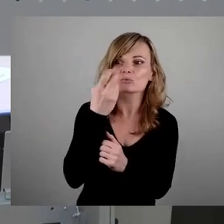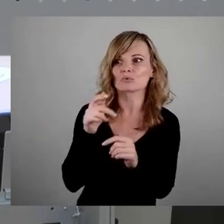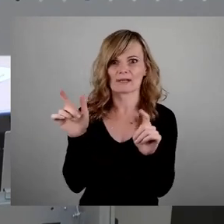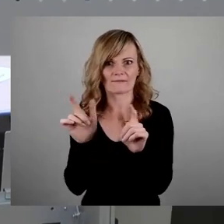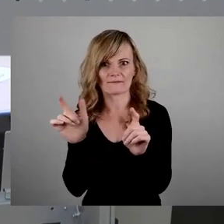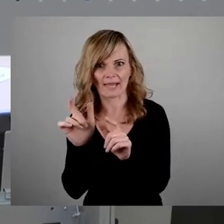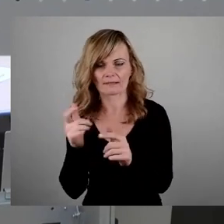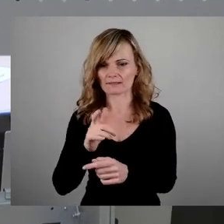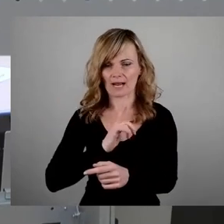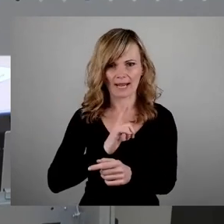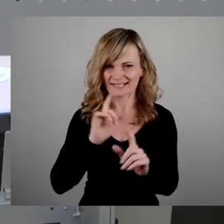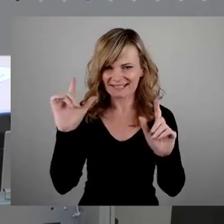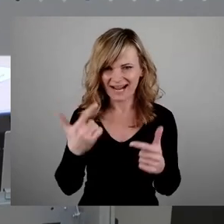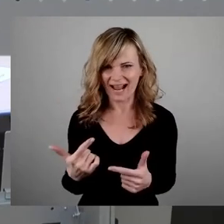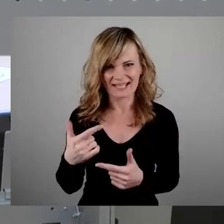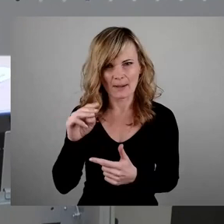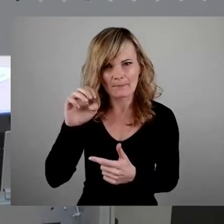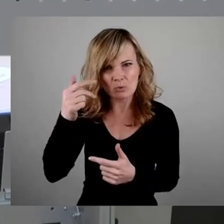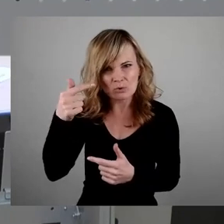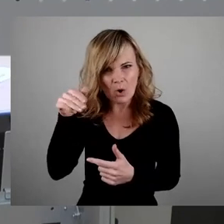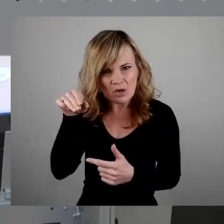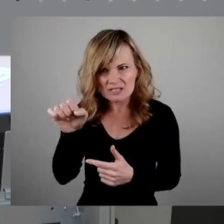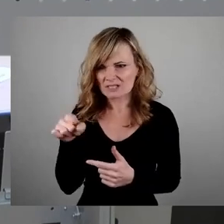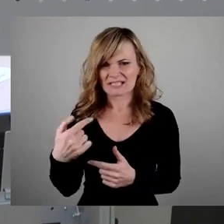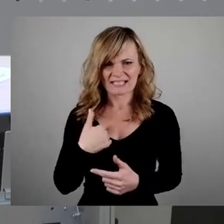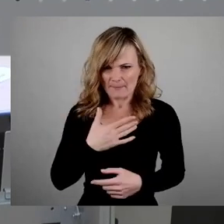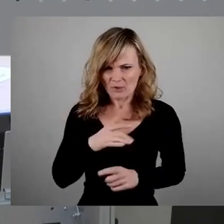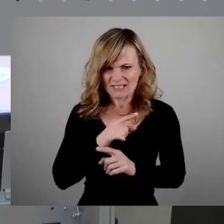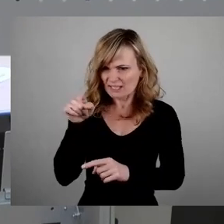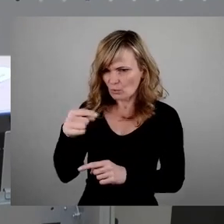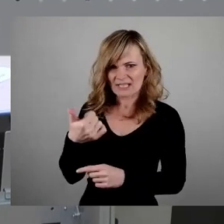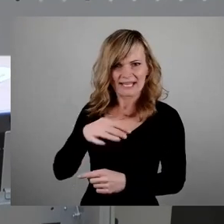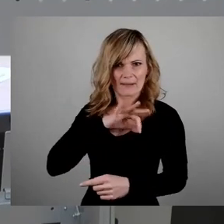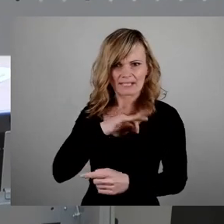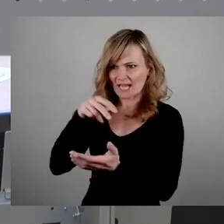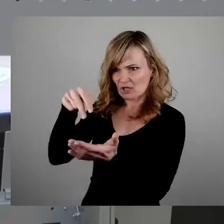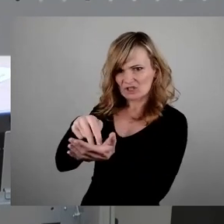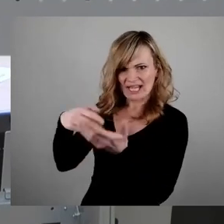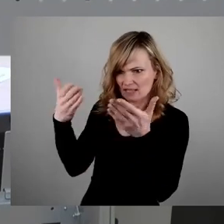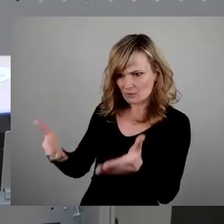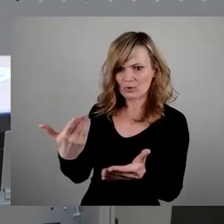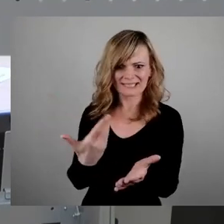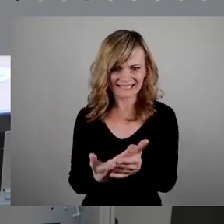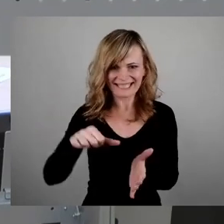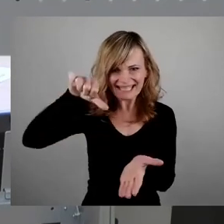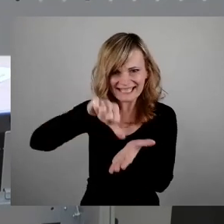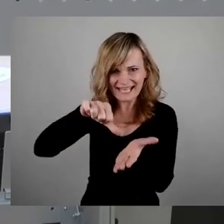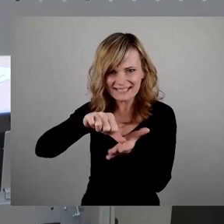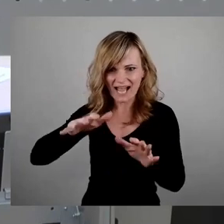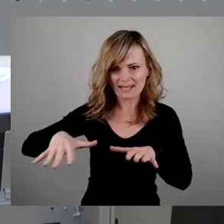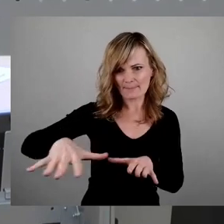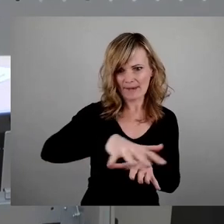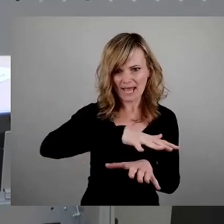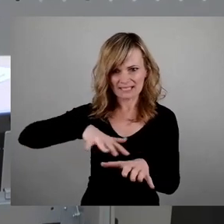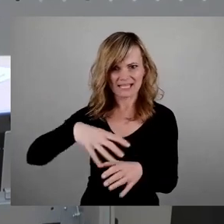eigentlich keiner ist. Ich möchte nicht, dass dort eine Partei steht, diesen zentralen Raum in Dresden einnimmt, die darauf hinarbeiten,